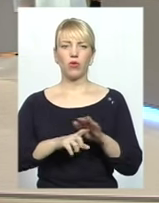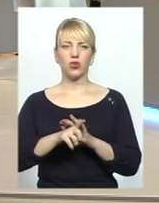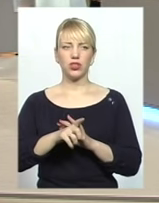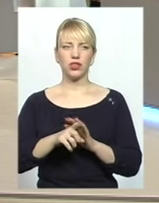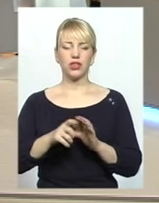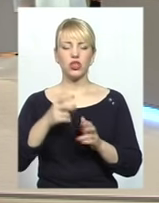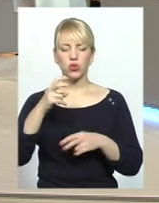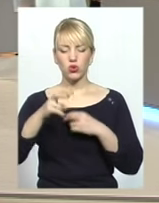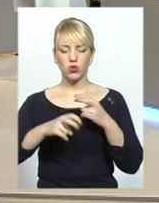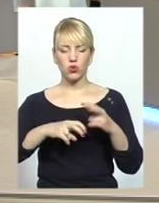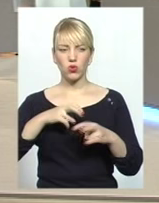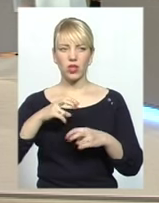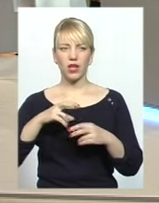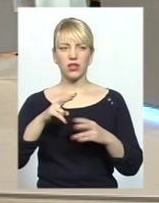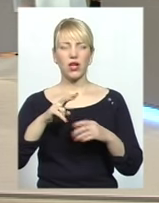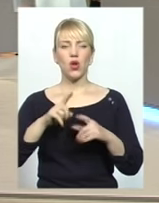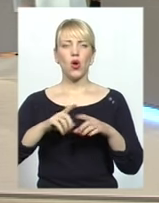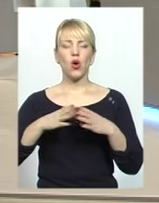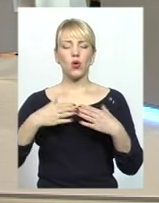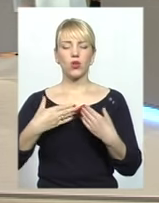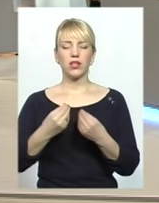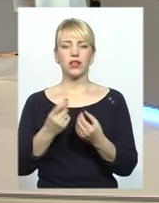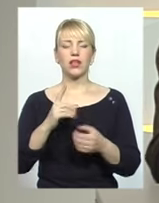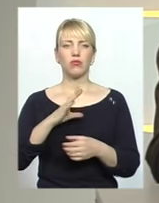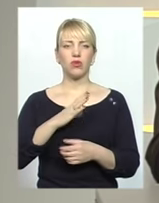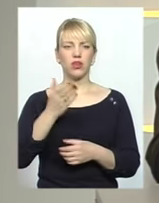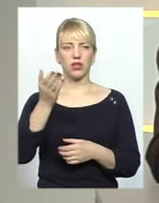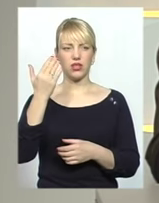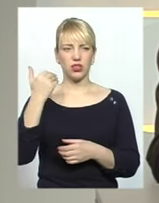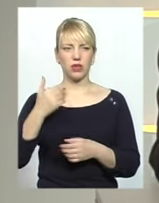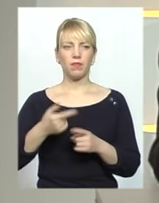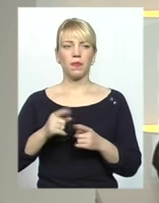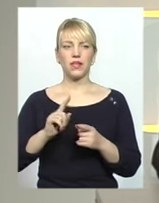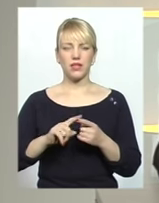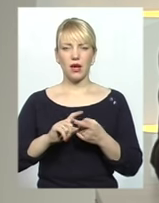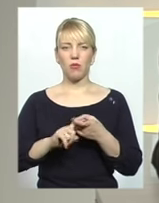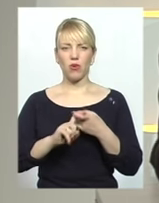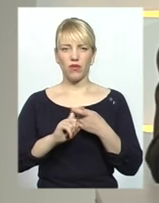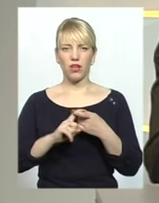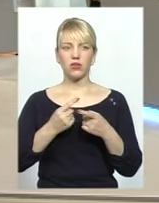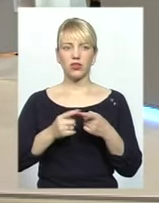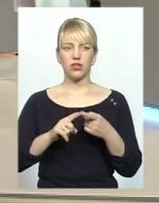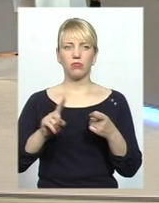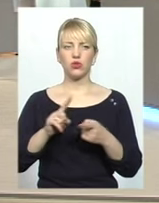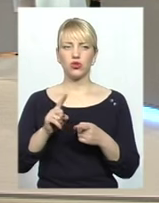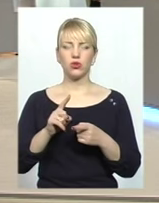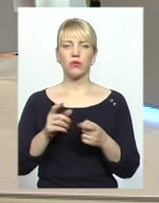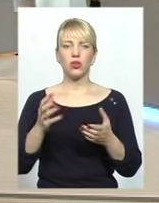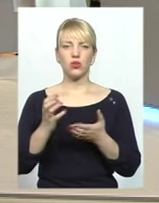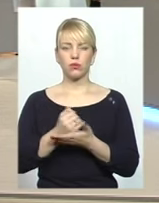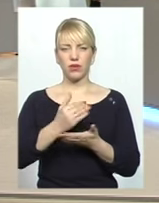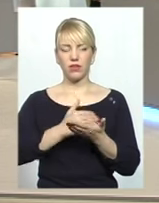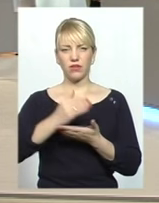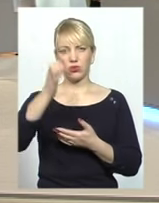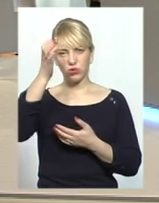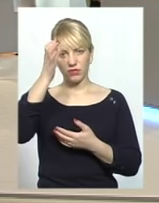насправді їх було закопано. Скажіть, будь ласка, це пов'язано із тим, що, із можливістю навчатися, здобувати вищу освіту в Польщі,